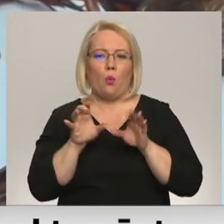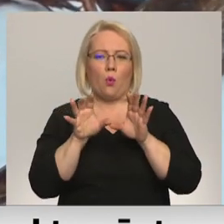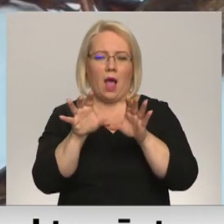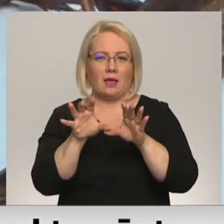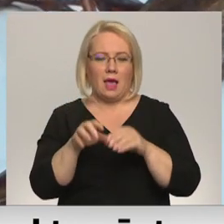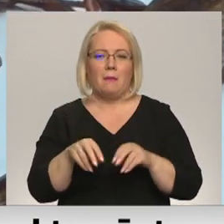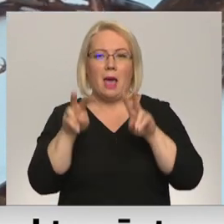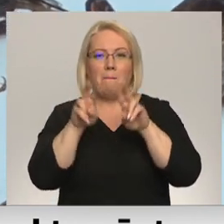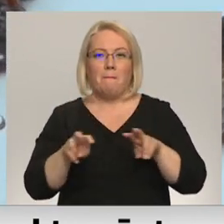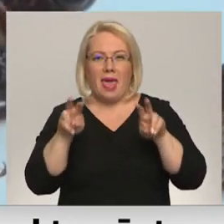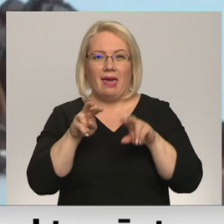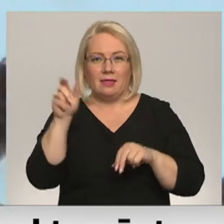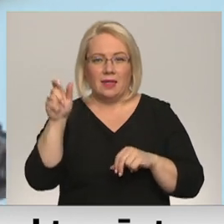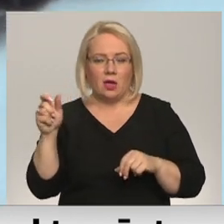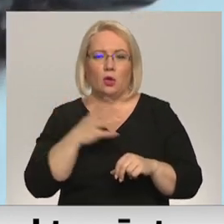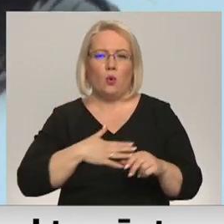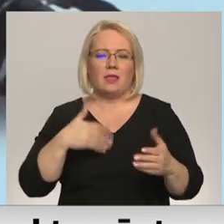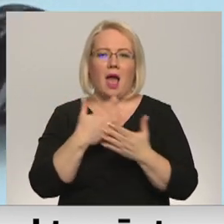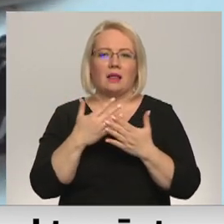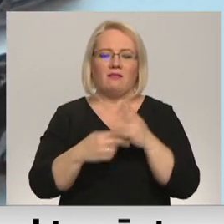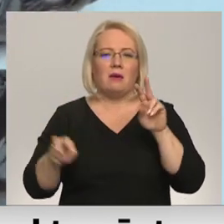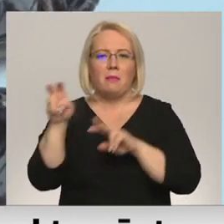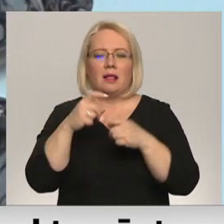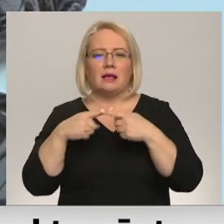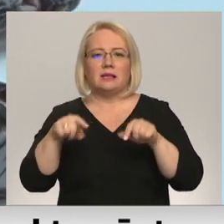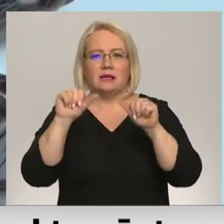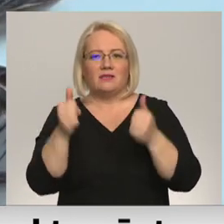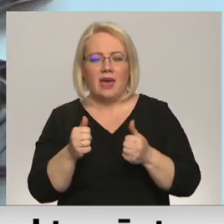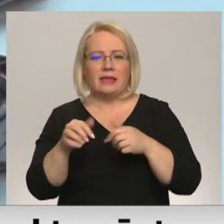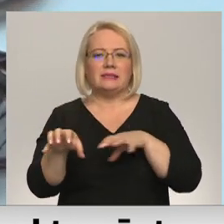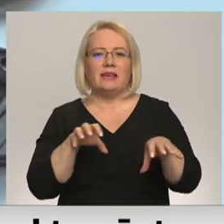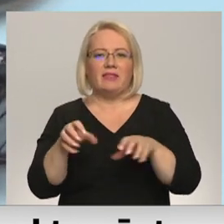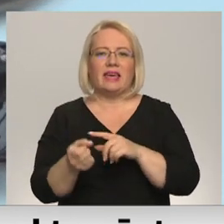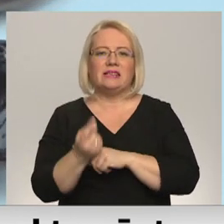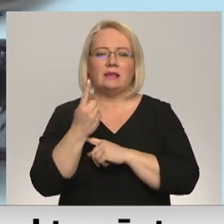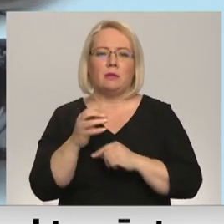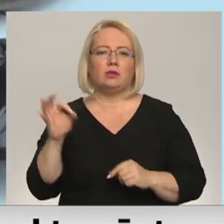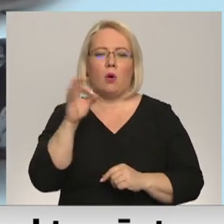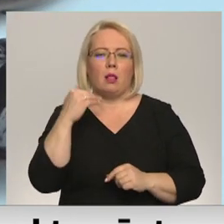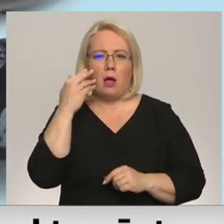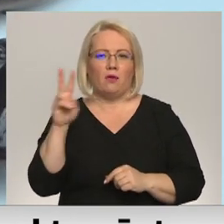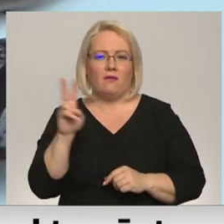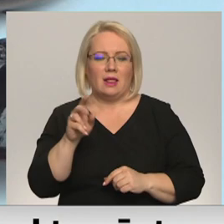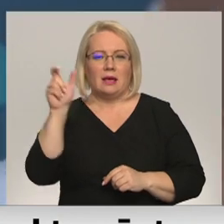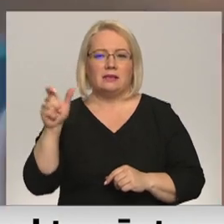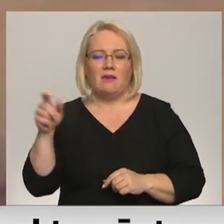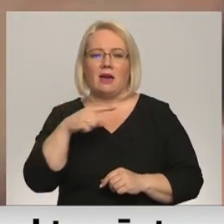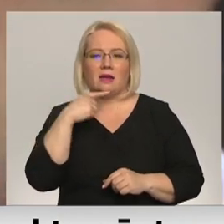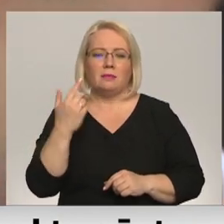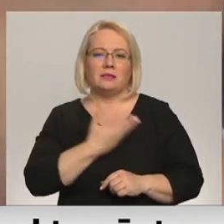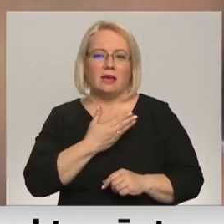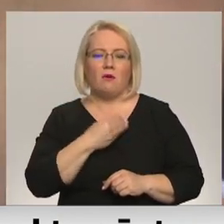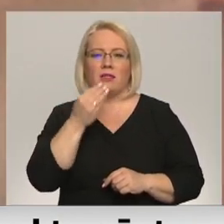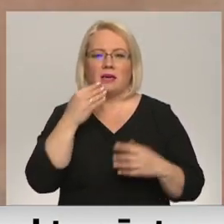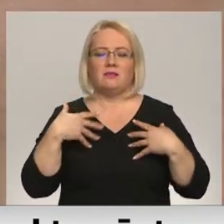Pētnieki visā pasaulē šobrīd ļoti aktīvi neklē alternatīvas dzīvnieku izcelsmes obaltumvielām. Cilvēki, grib dzīvot un ezt veselīgāk,